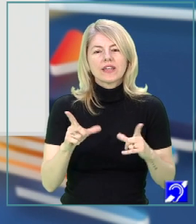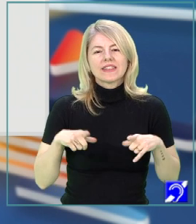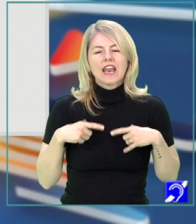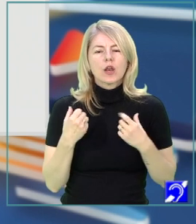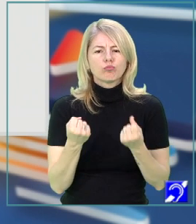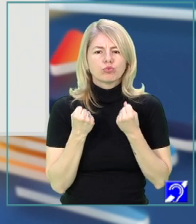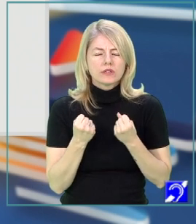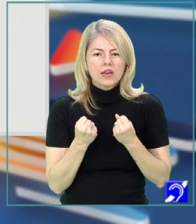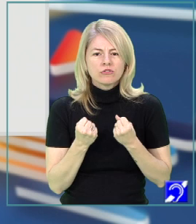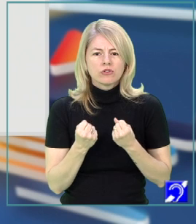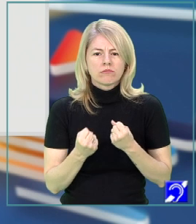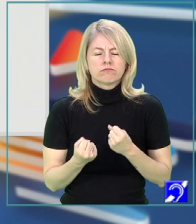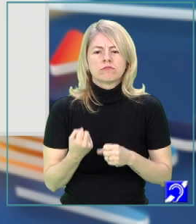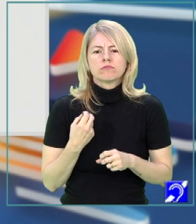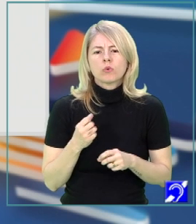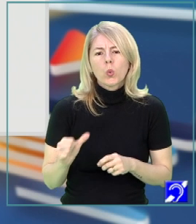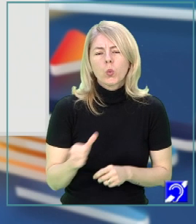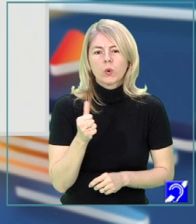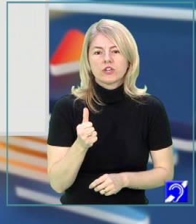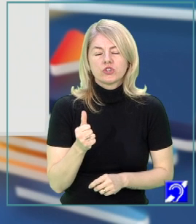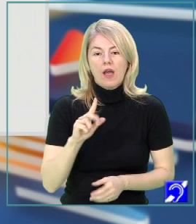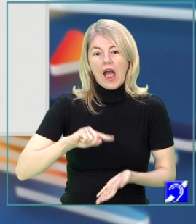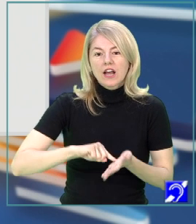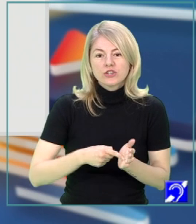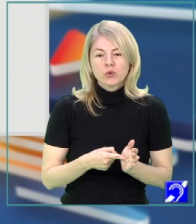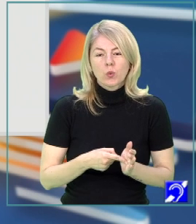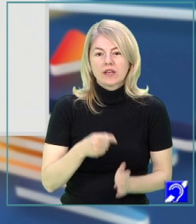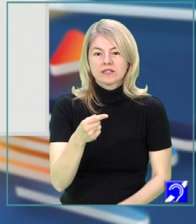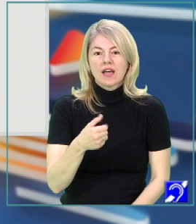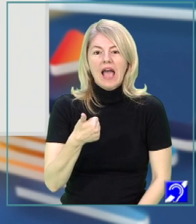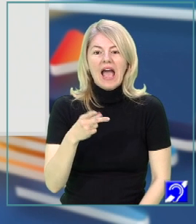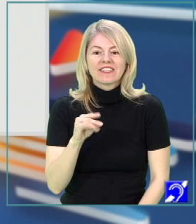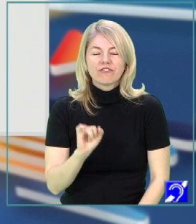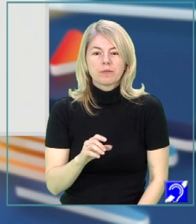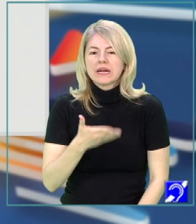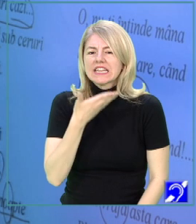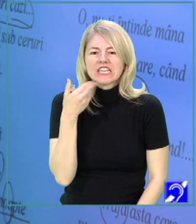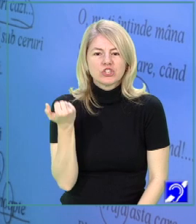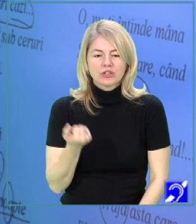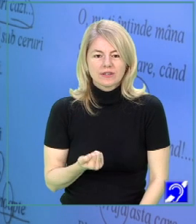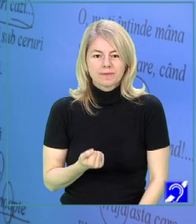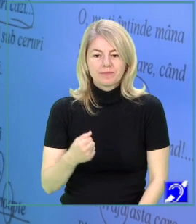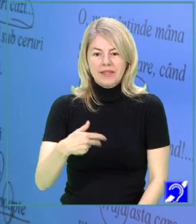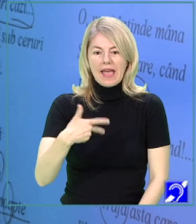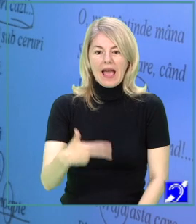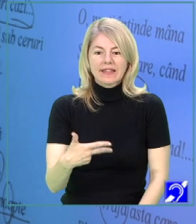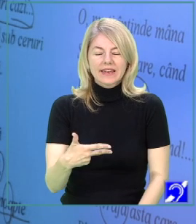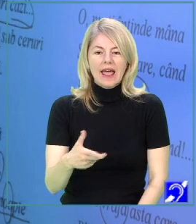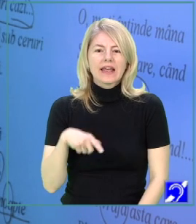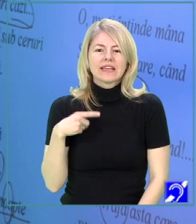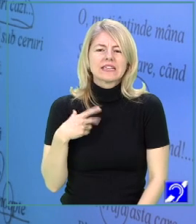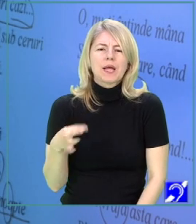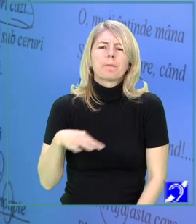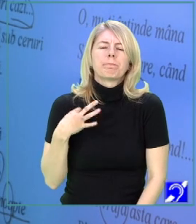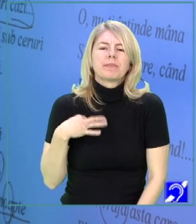puternice, unice, după cum accentuează adverbul nici când. Strofa a treia. E atâta